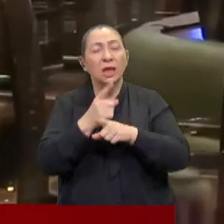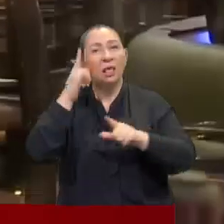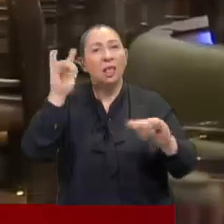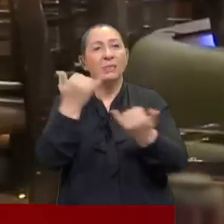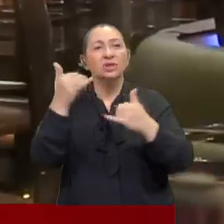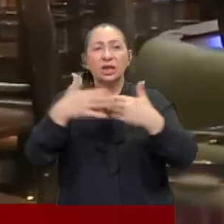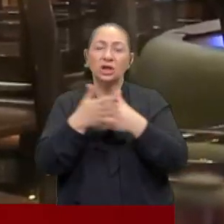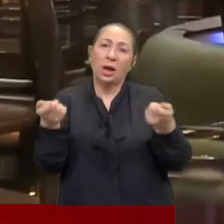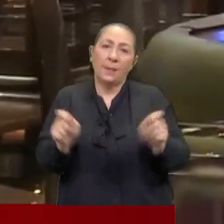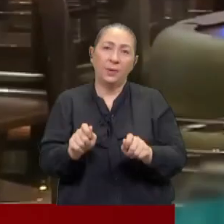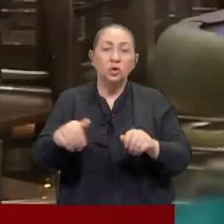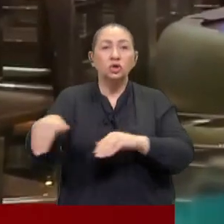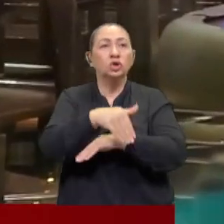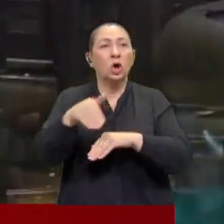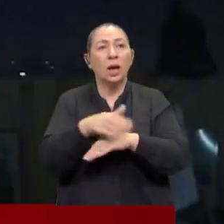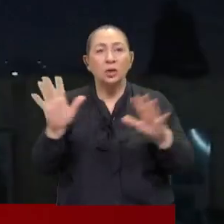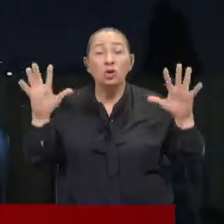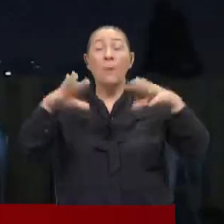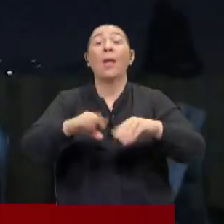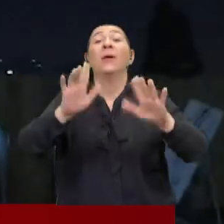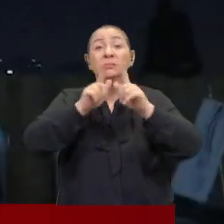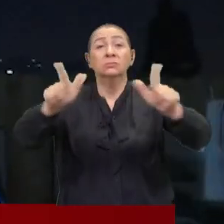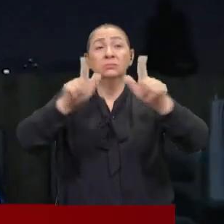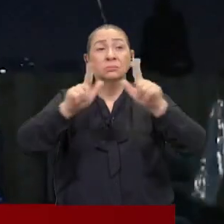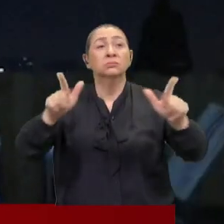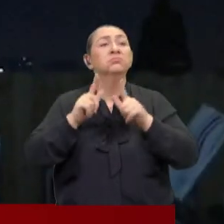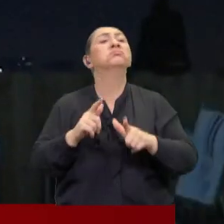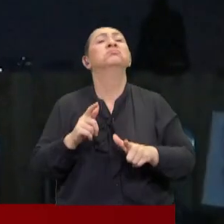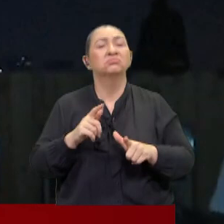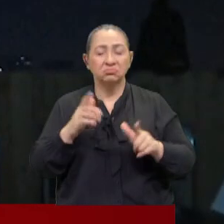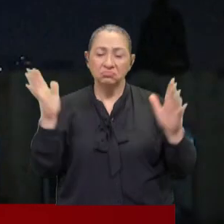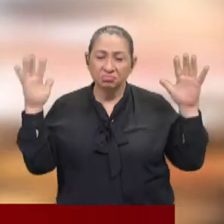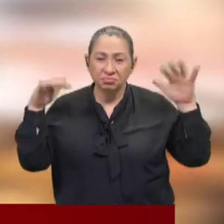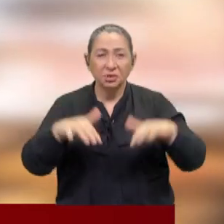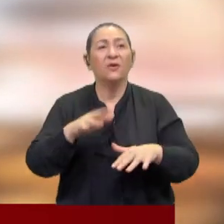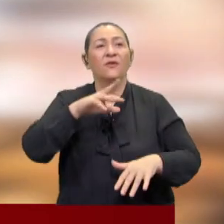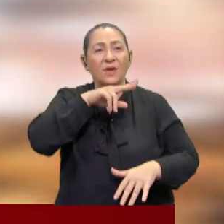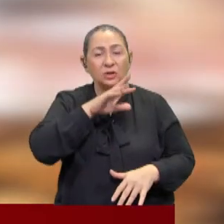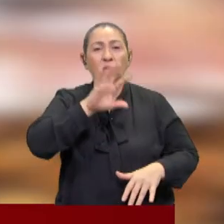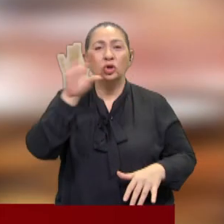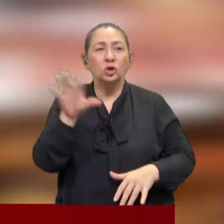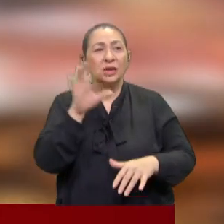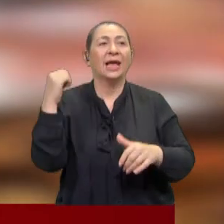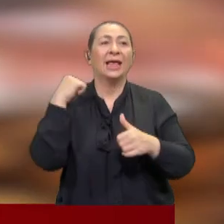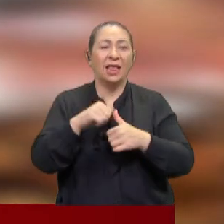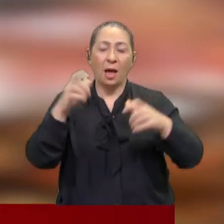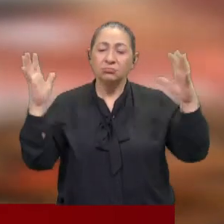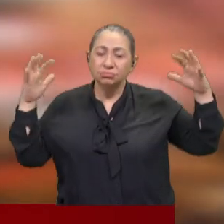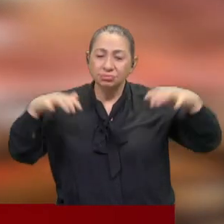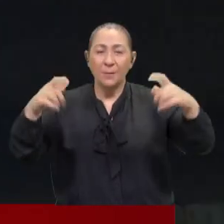gecesi de kapalı kaldı. Sokakta toplanmayın çağrıları ise karşılık bulmadı. Fransızlar ve turistler yine Şanzelize